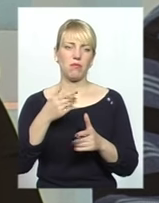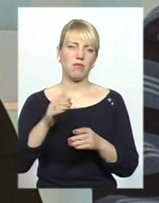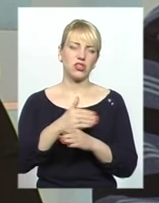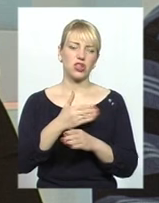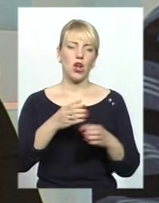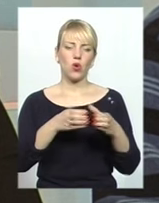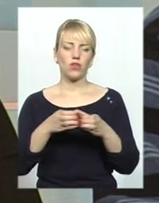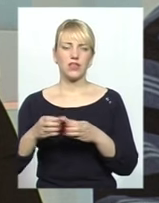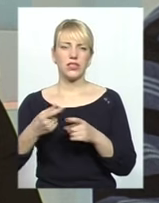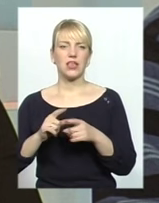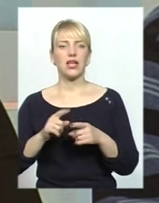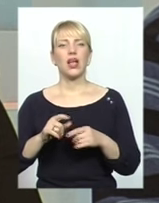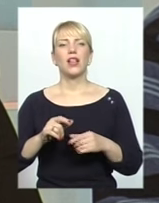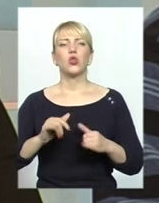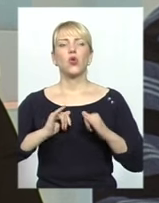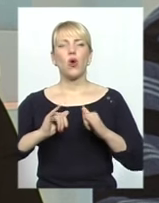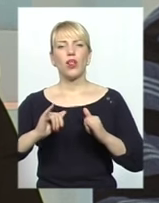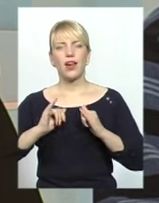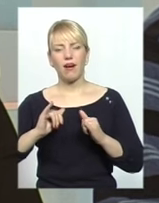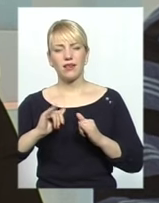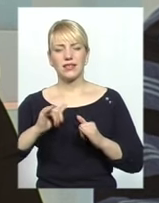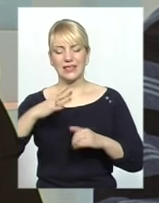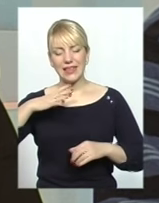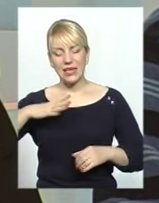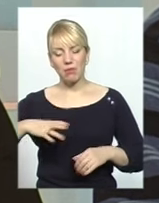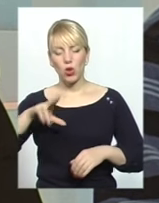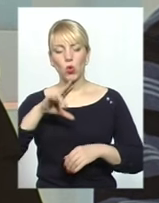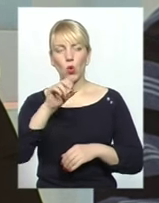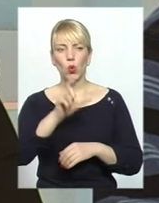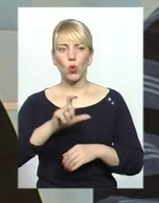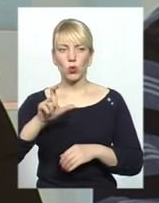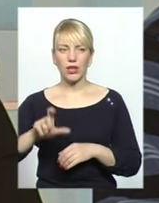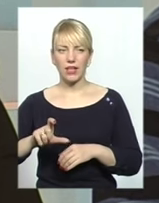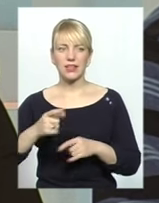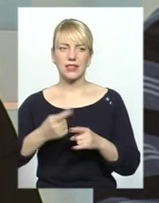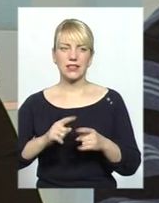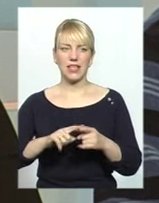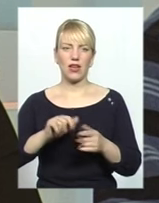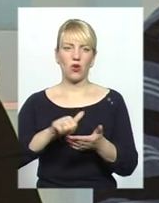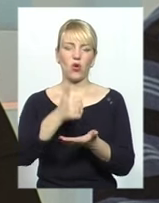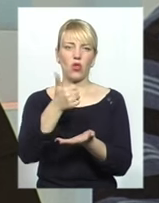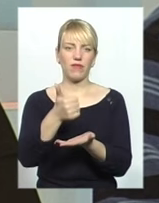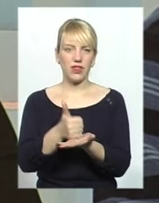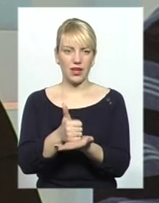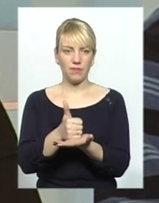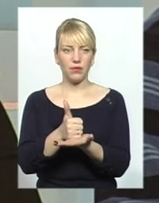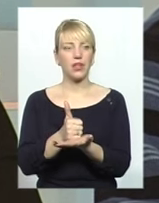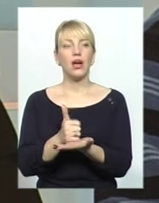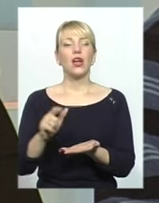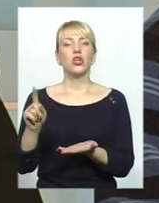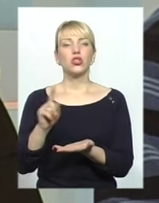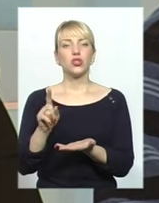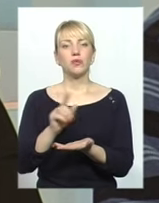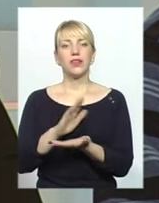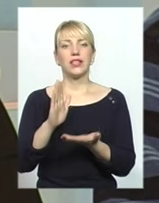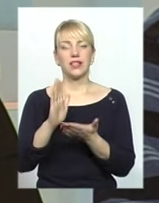але толерантність і терпімість до людей. І для нас, і для нашої громади це є самим головним, щоб не тільки